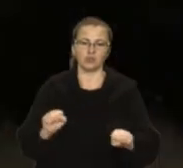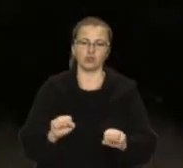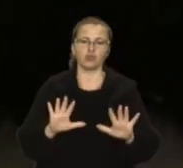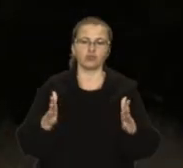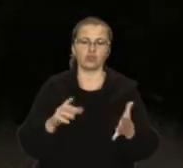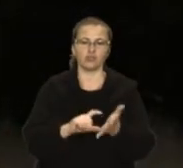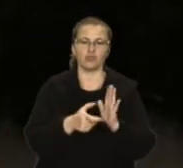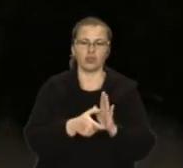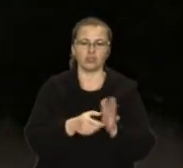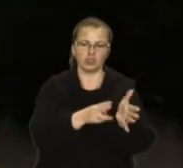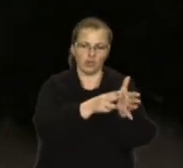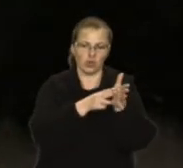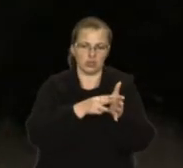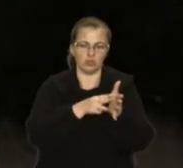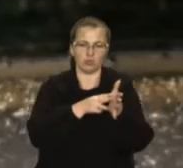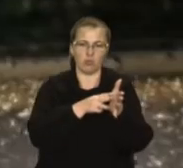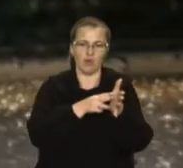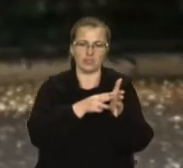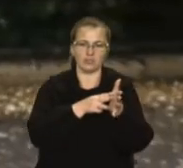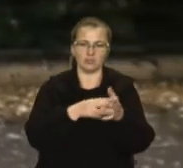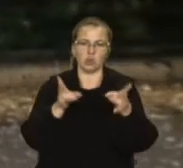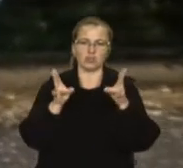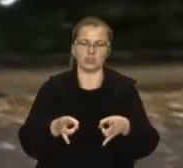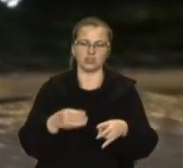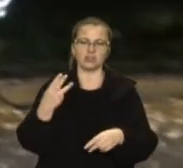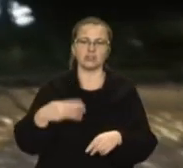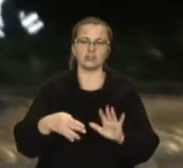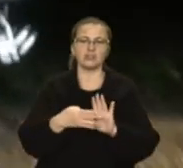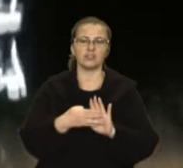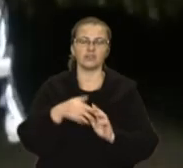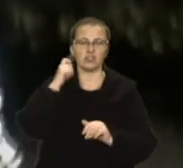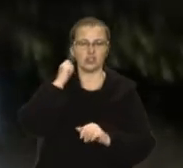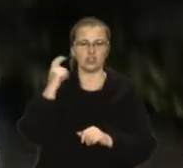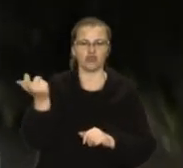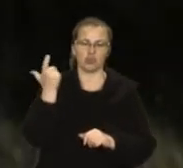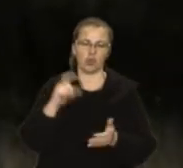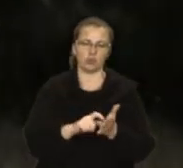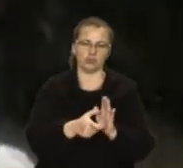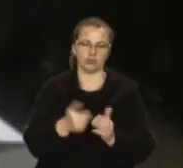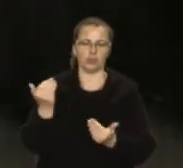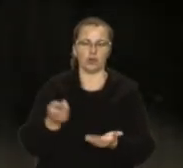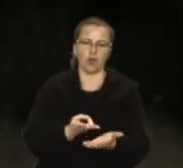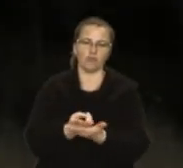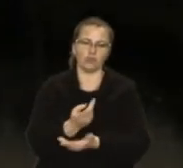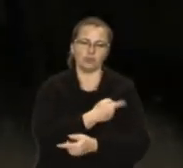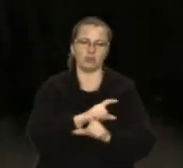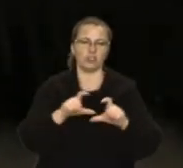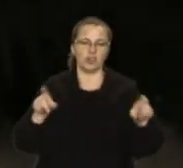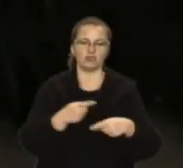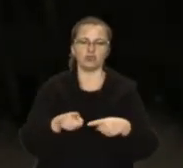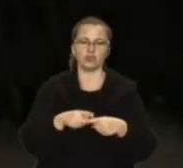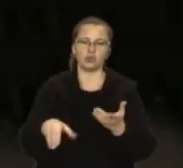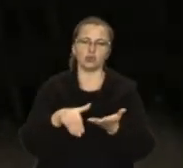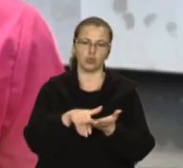стався в квартирі на 8-му поверсі 9-поверхівки, постраждав 39-річний власник квартири. Його госпіталізували у лікарню